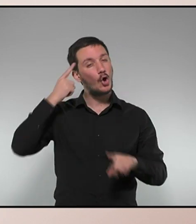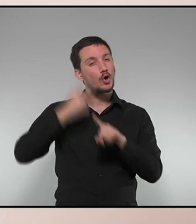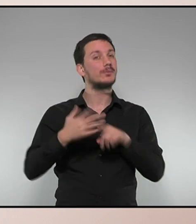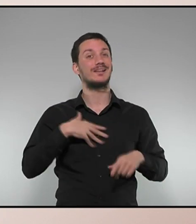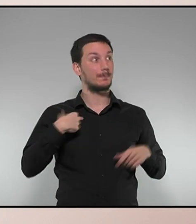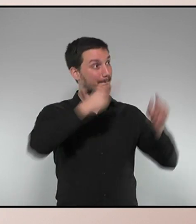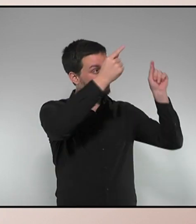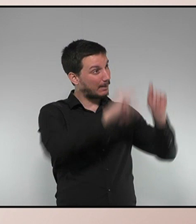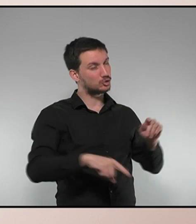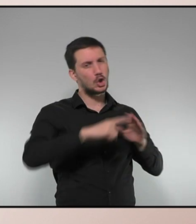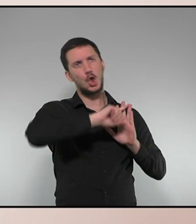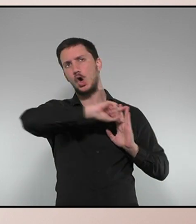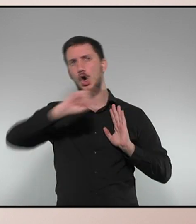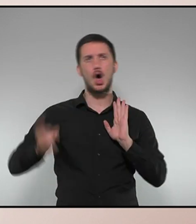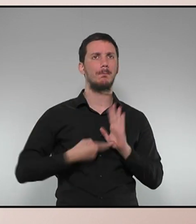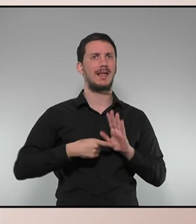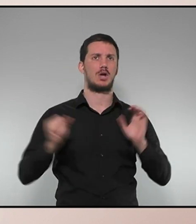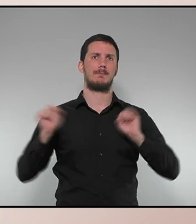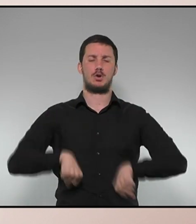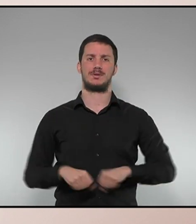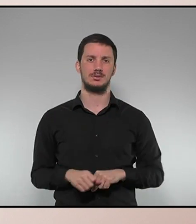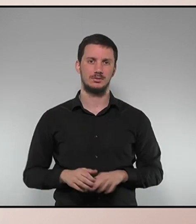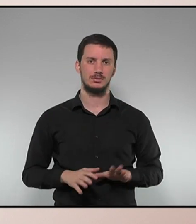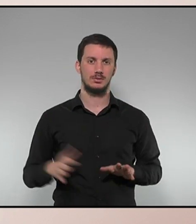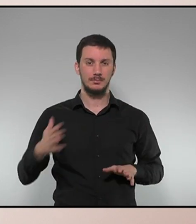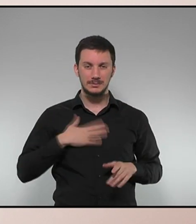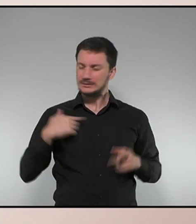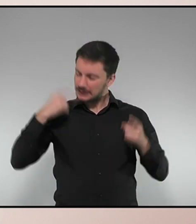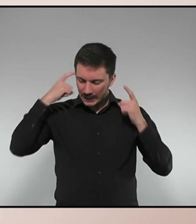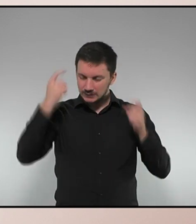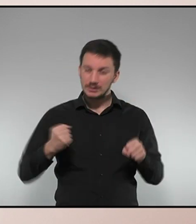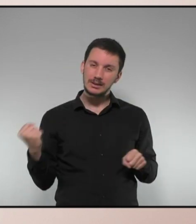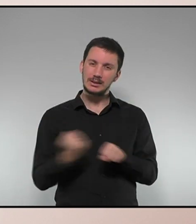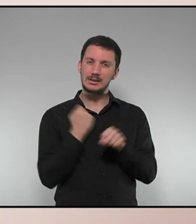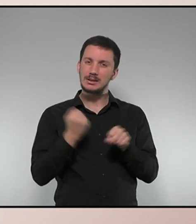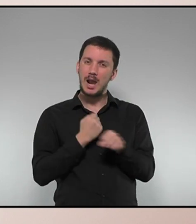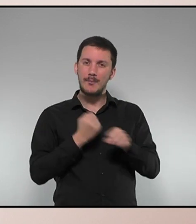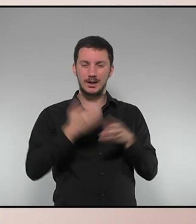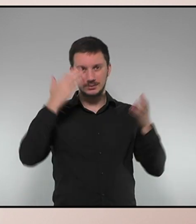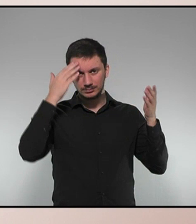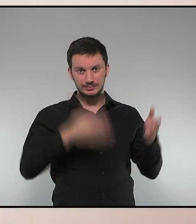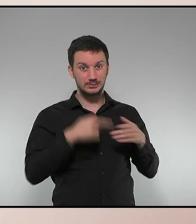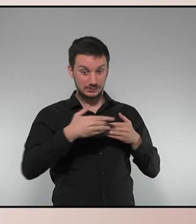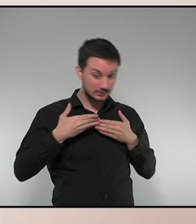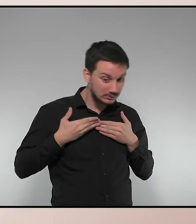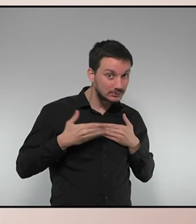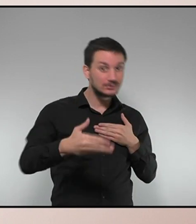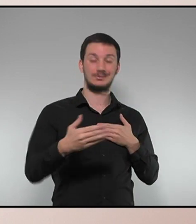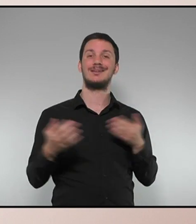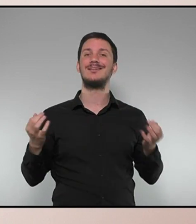'aprovi sencer. Per tant, en això centrarem els nostres esforços en aquests propers dies